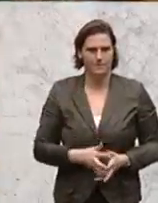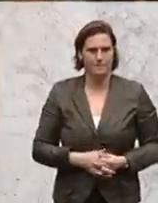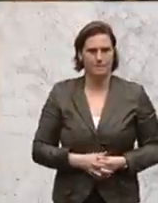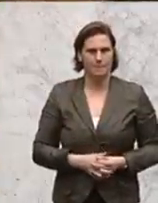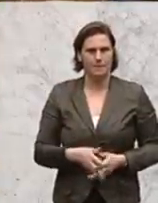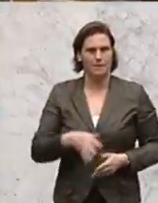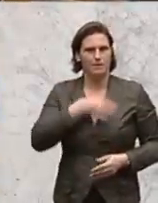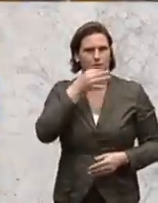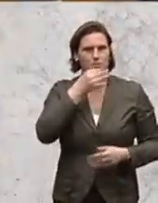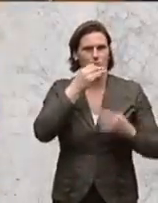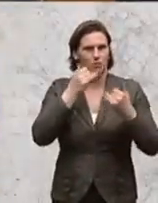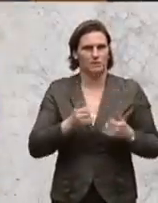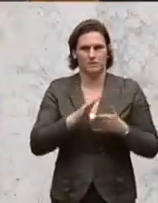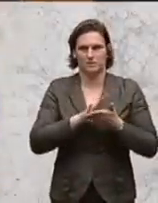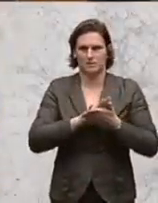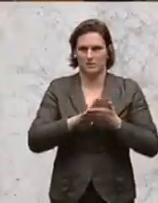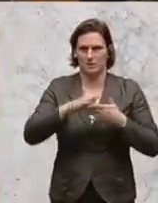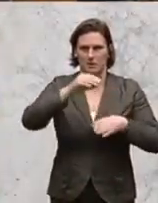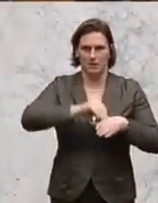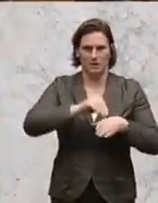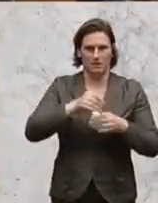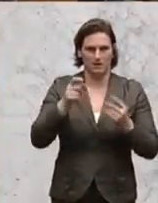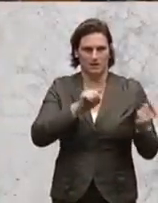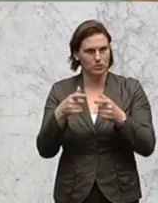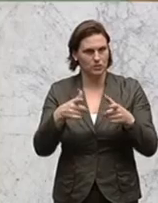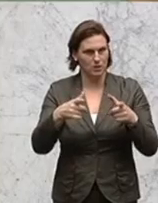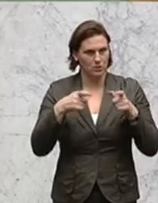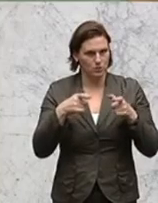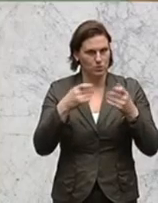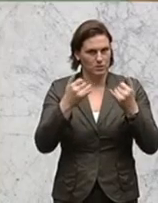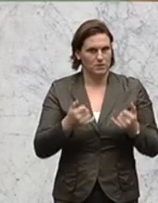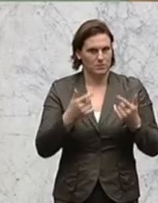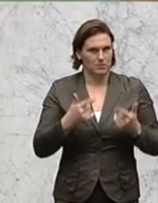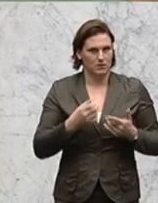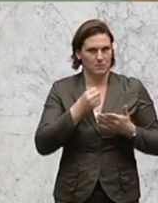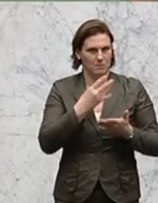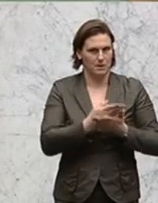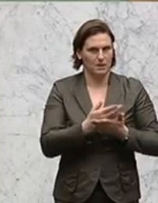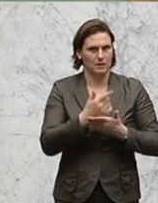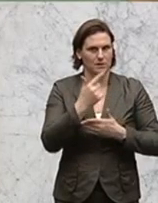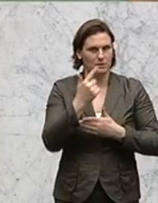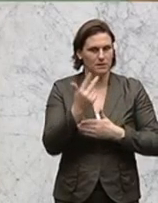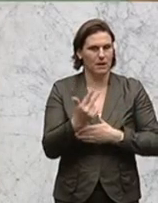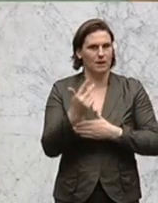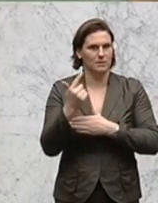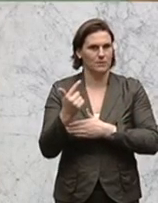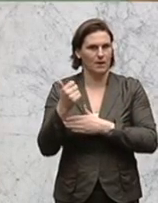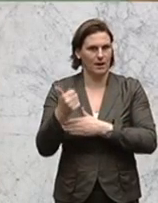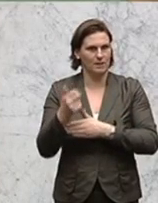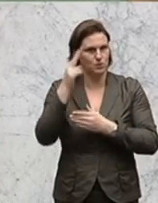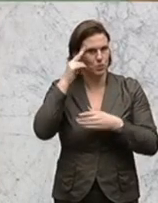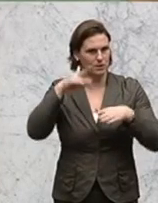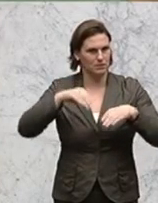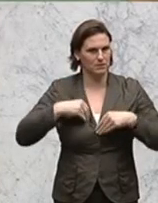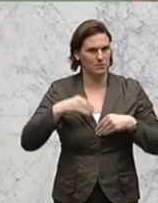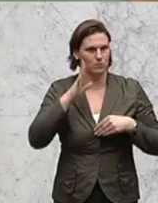Zum Wort ist niemand mehr gemeldet, die Debatte ist geschlossen. Wünscht die Frau Berichterstatterin das Schlusswort? Das ist nicht